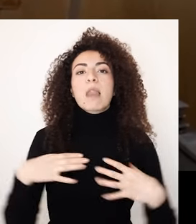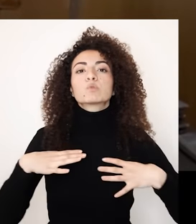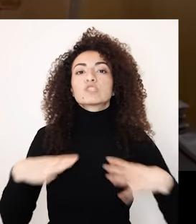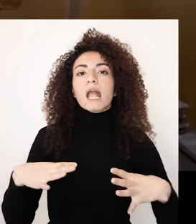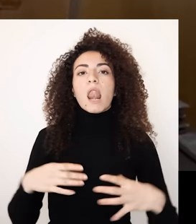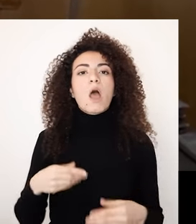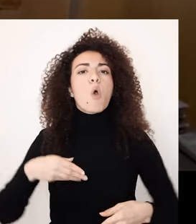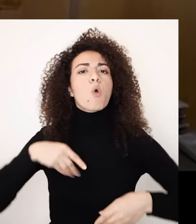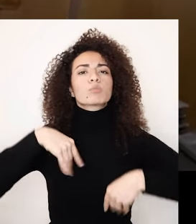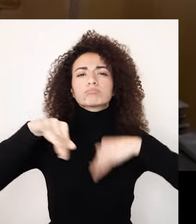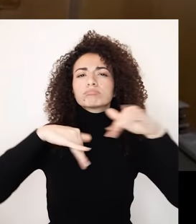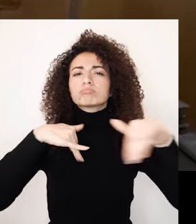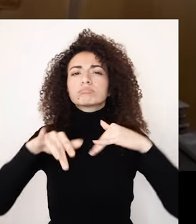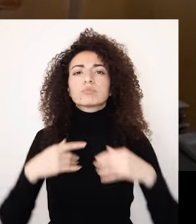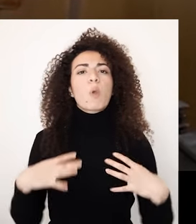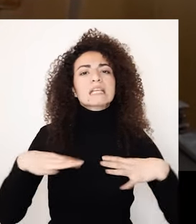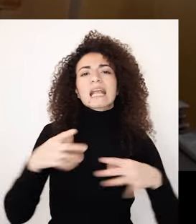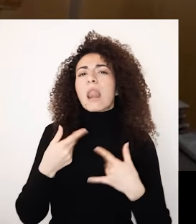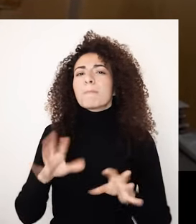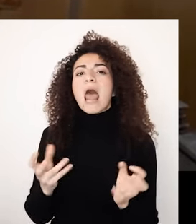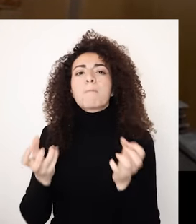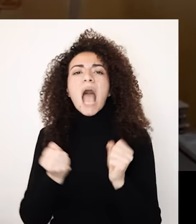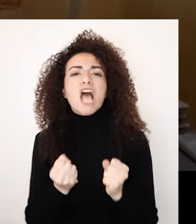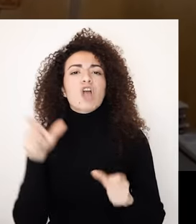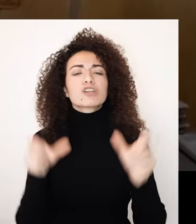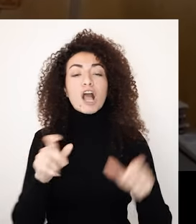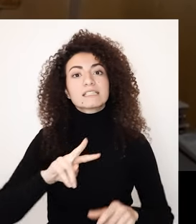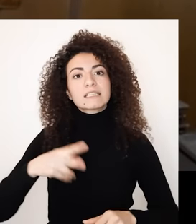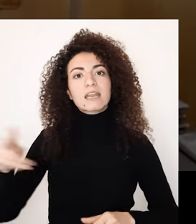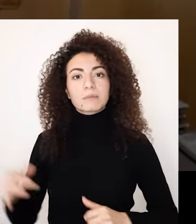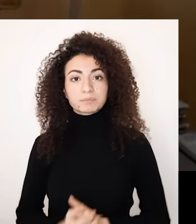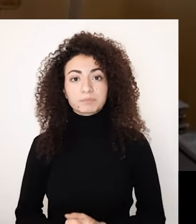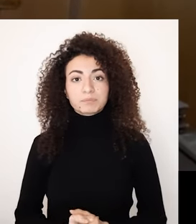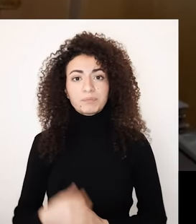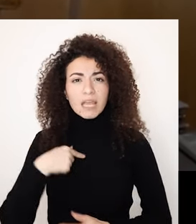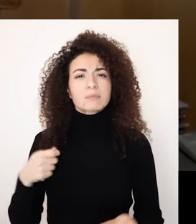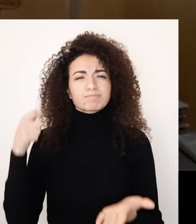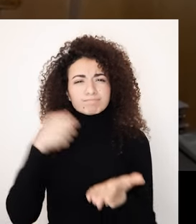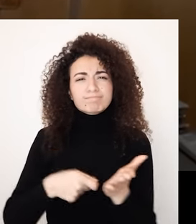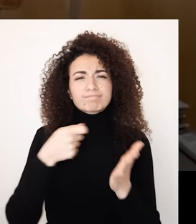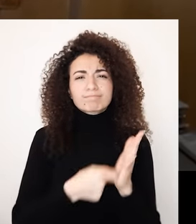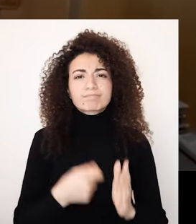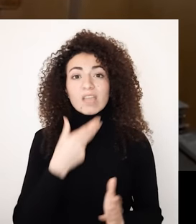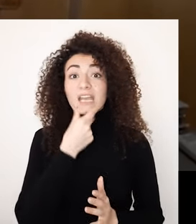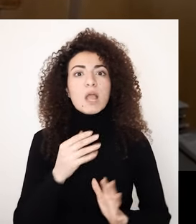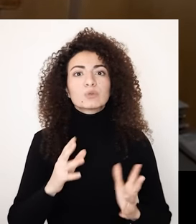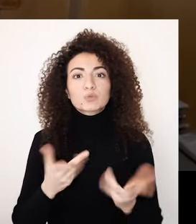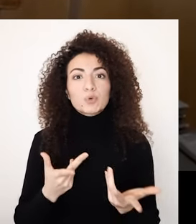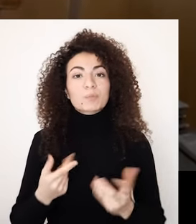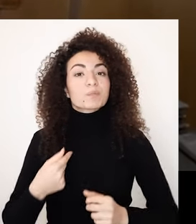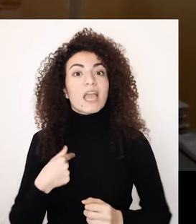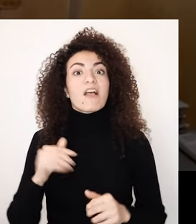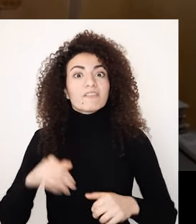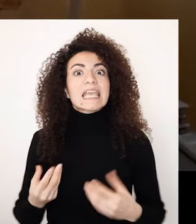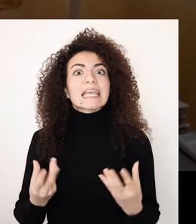ويتنقلوا بكل حرية واستقلالية الدافع الحقيقي ورا إنه أكمل بهذه المسيرة فراحة